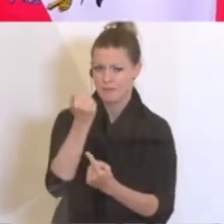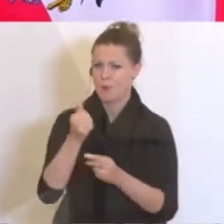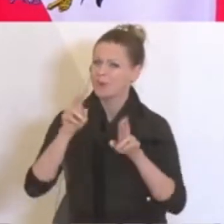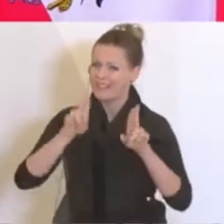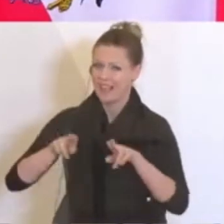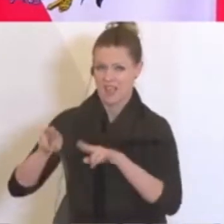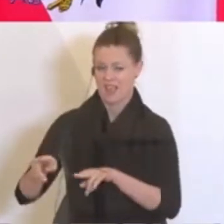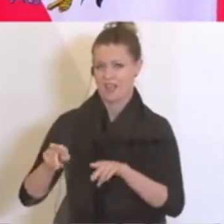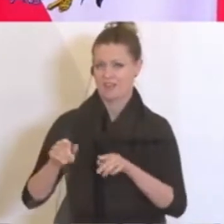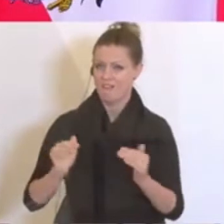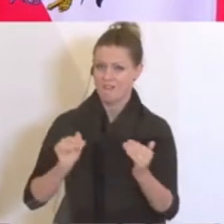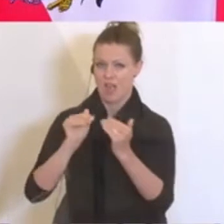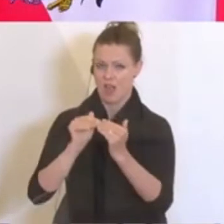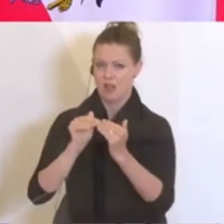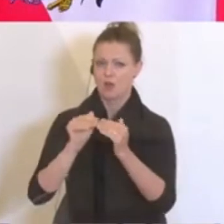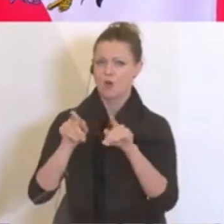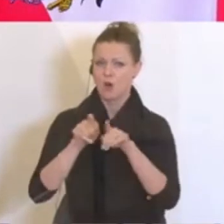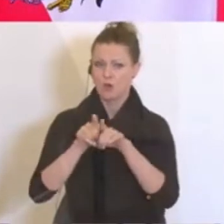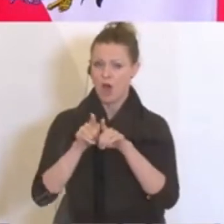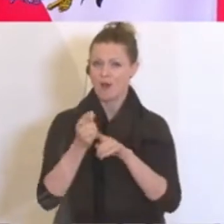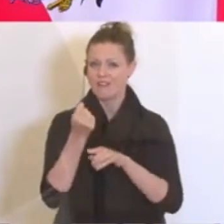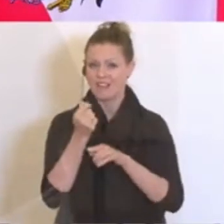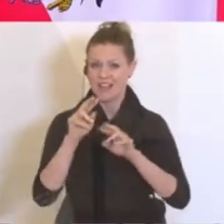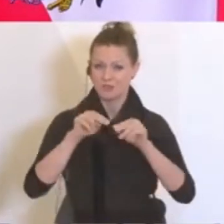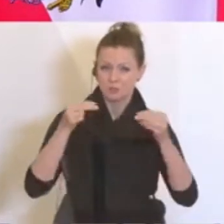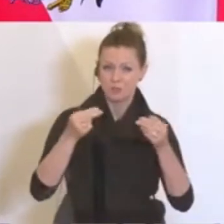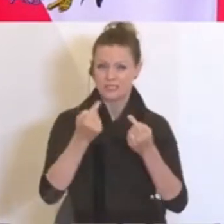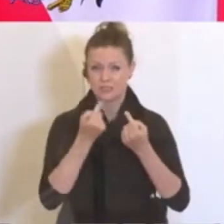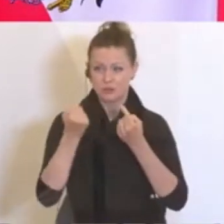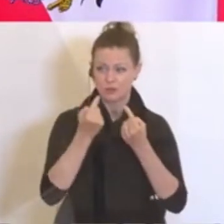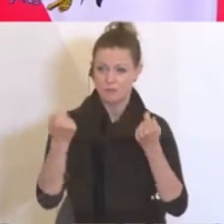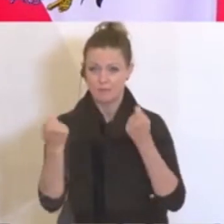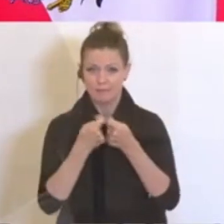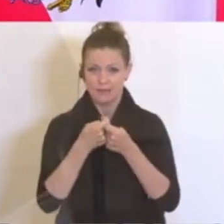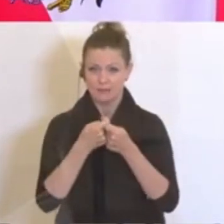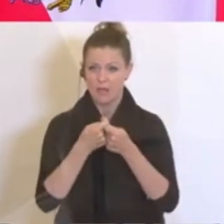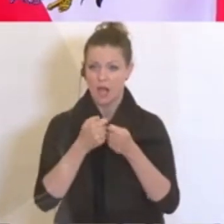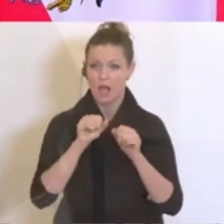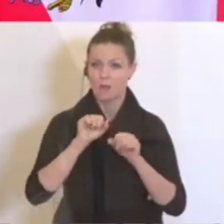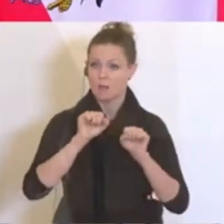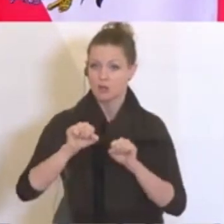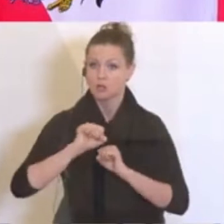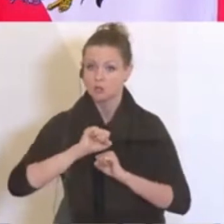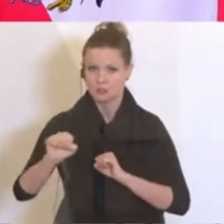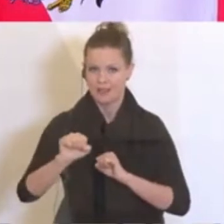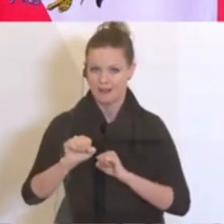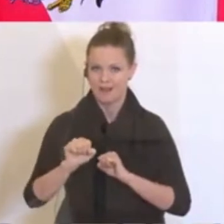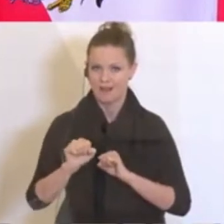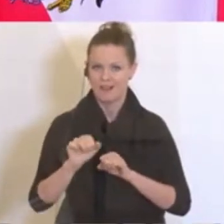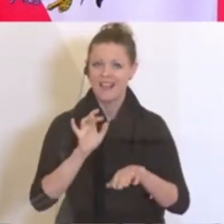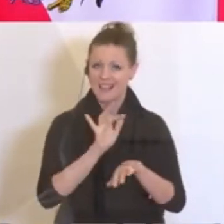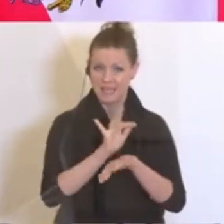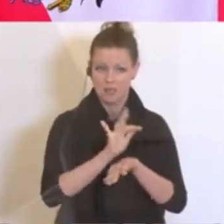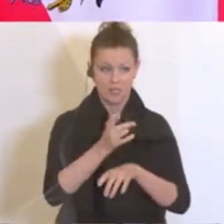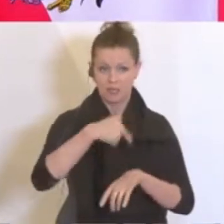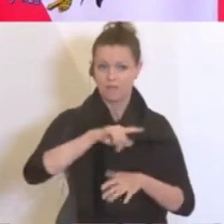auch den finanziellen Spielraum, das Bundes im Auge haben sollen. andererseits möglichst einfach und möglichst schnell. Ja, wir nehmen die Kritik daran in Einzelfällen